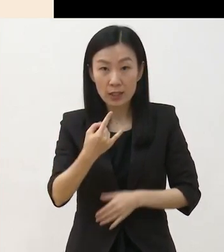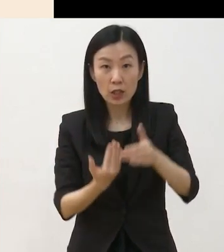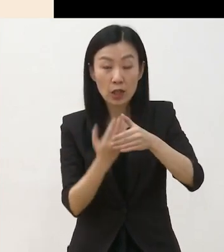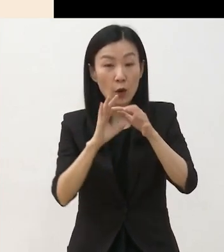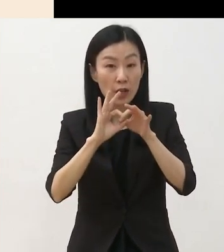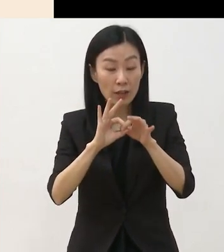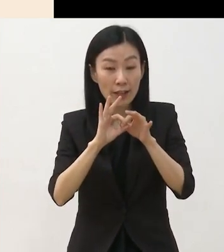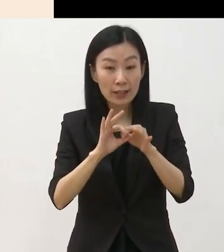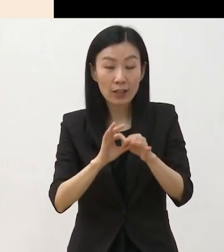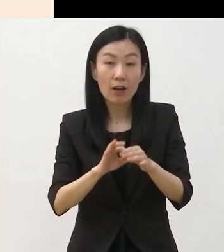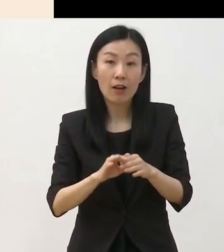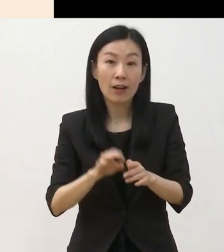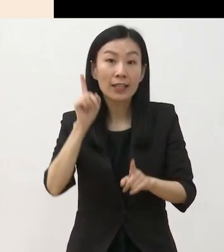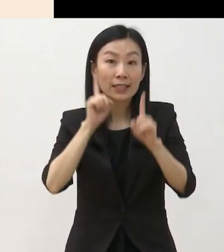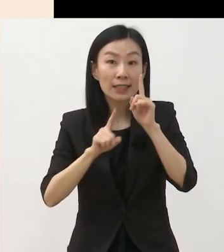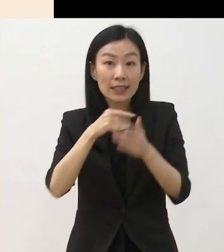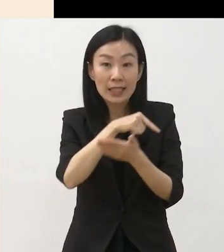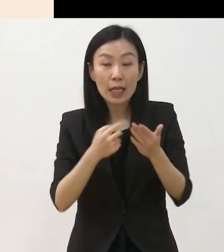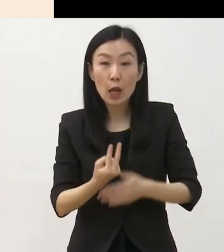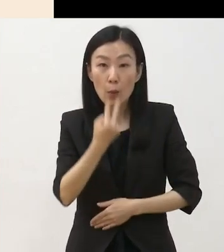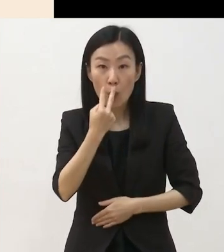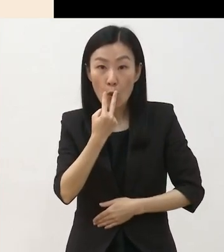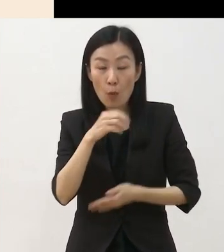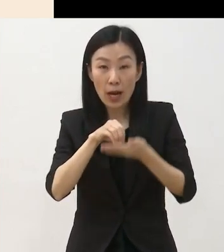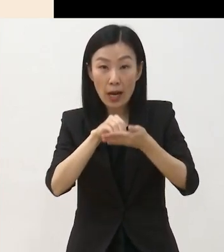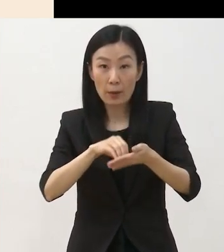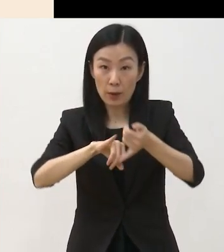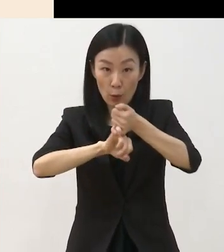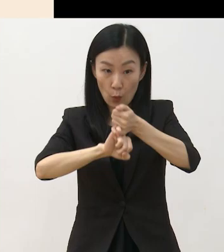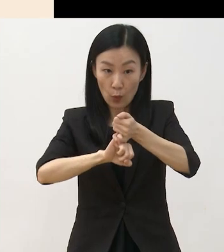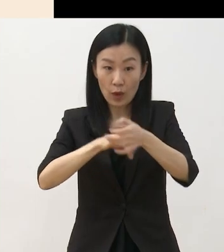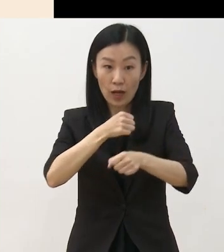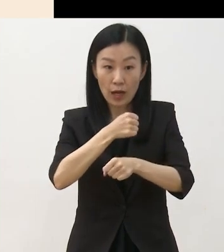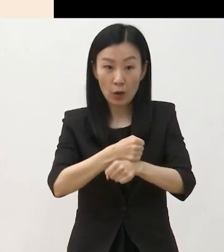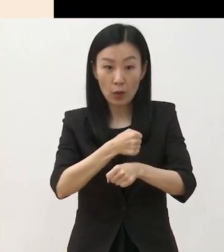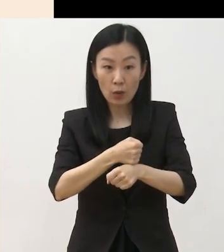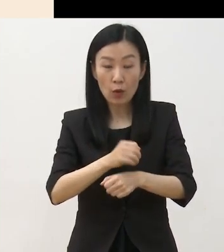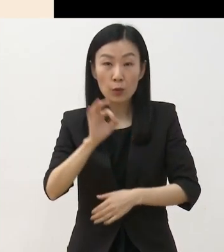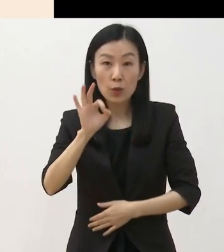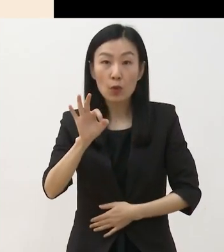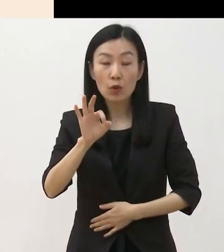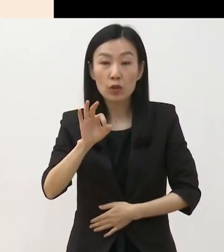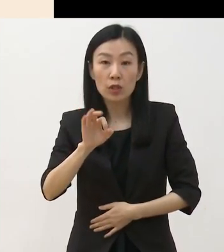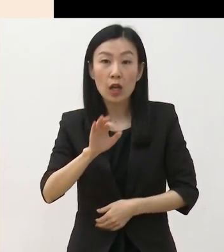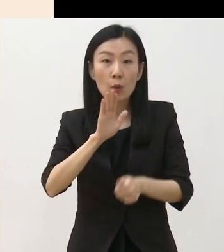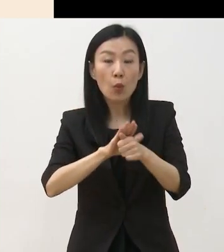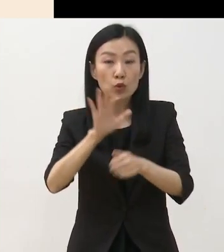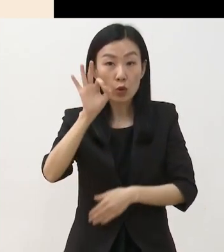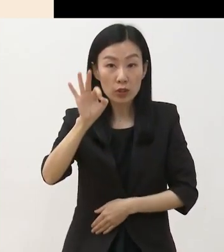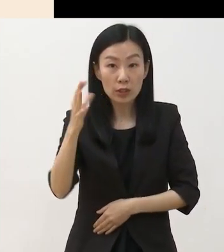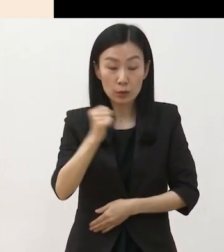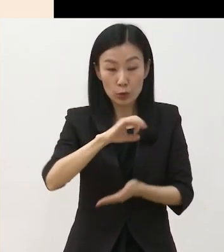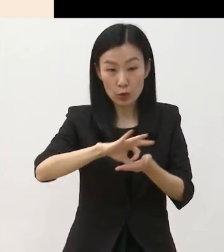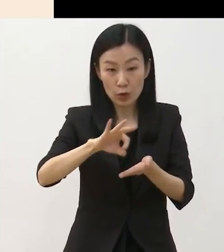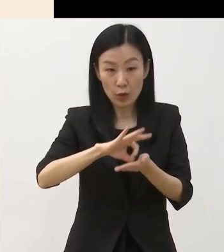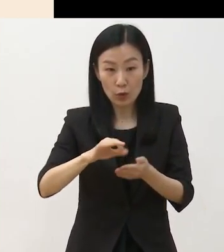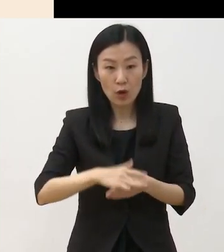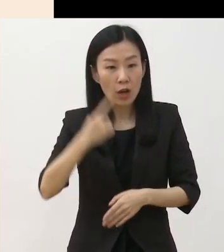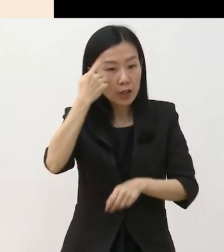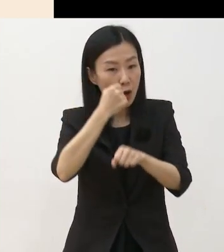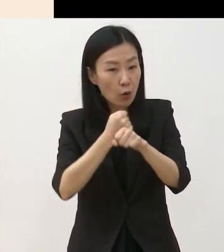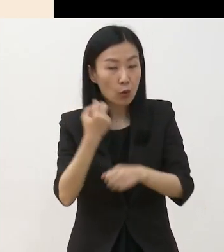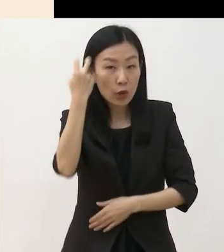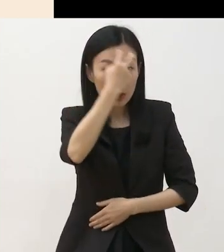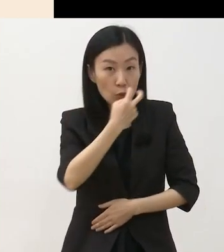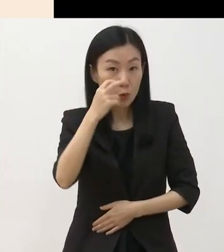상해보험 가입을 의무화하고 비용을 보조금에서 쓸 수 있도록 하며 영유와 돌봄 비용도